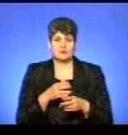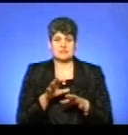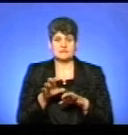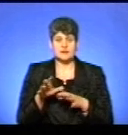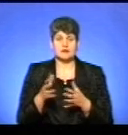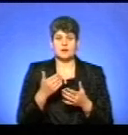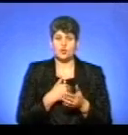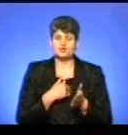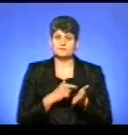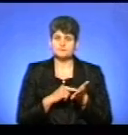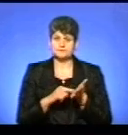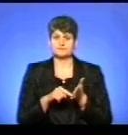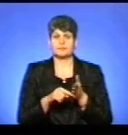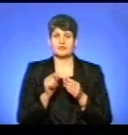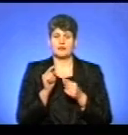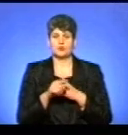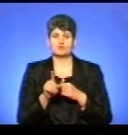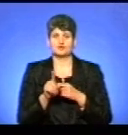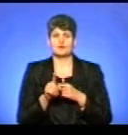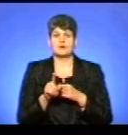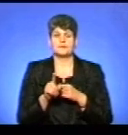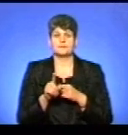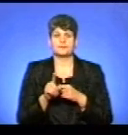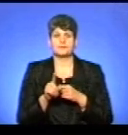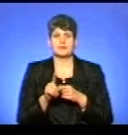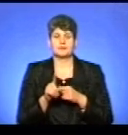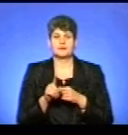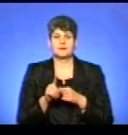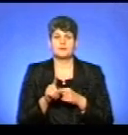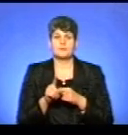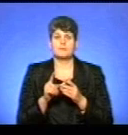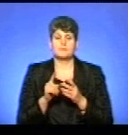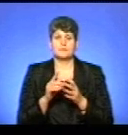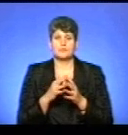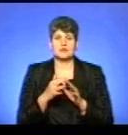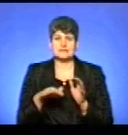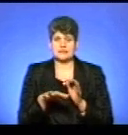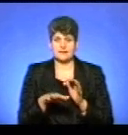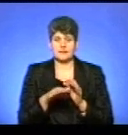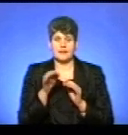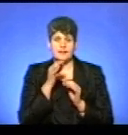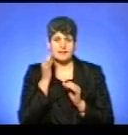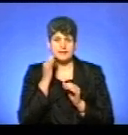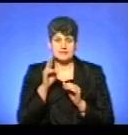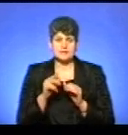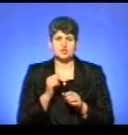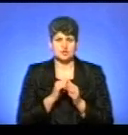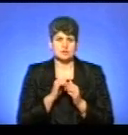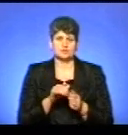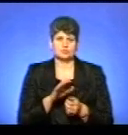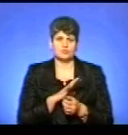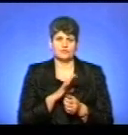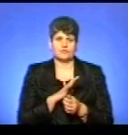наголосити на тому, що, як було із сюжету, видно, поселеннями лисиць зачасто бувають